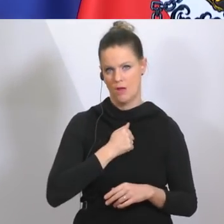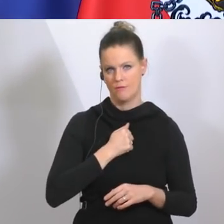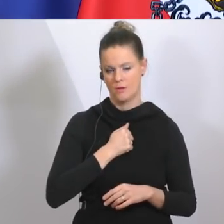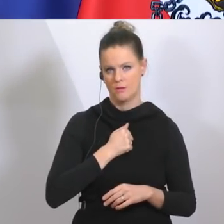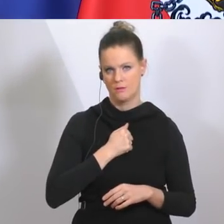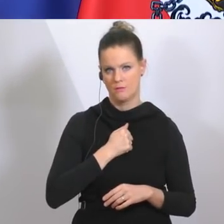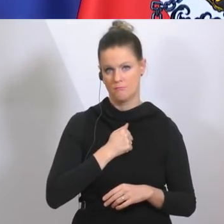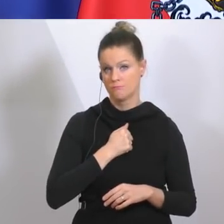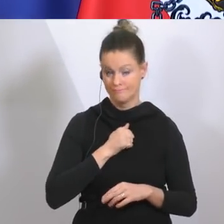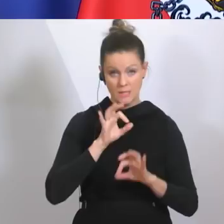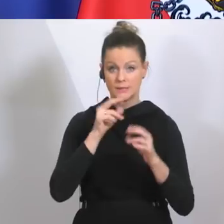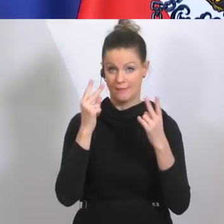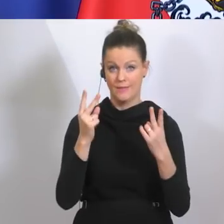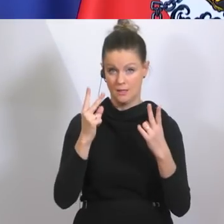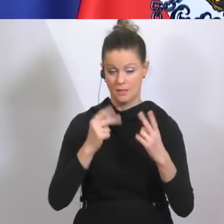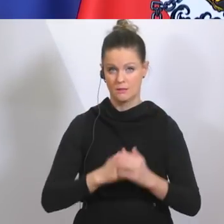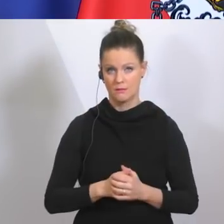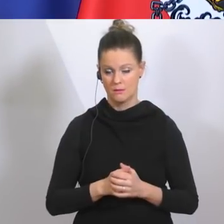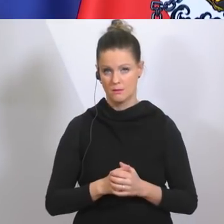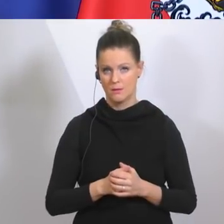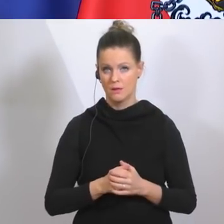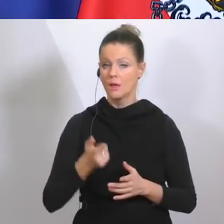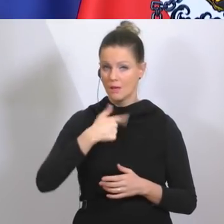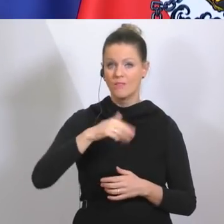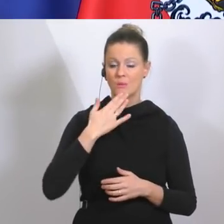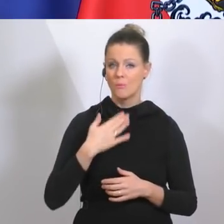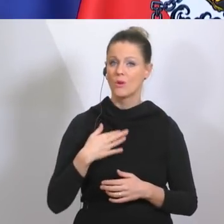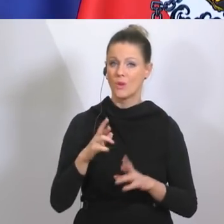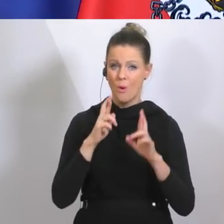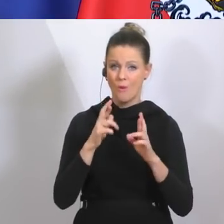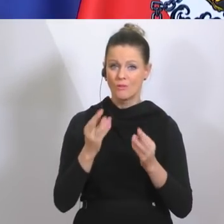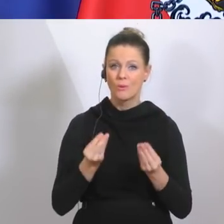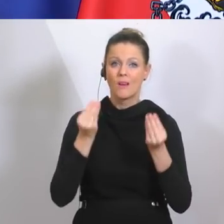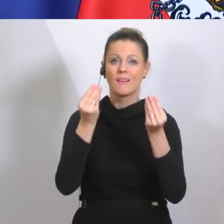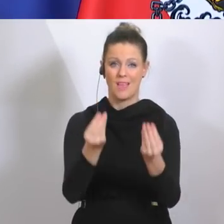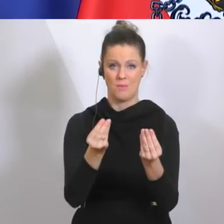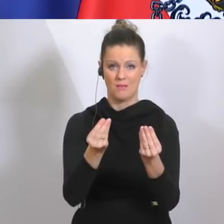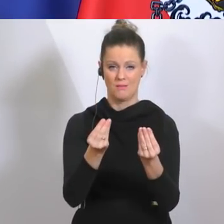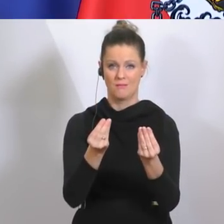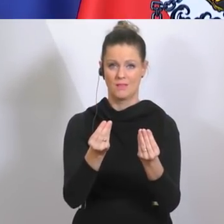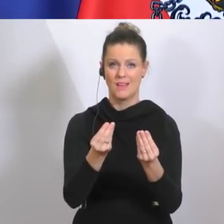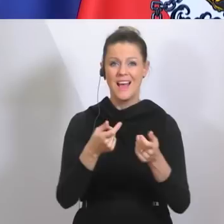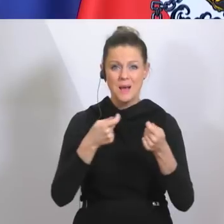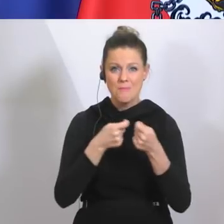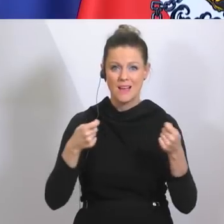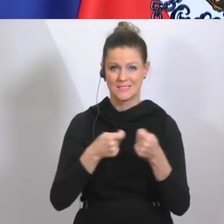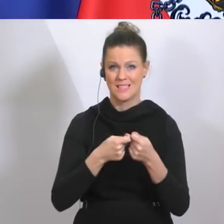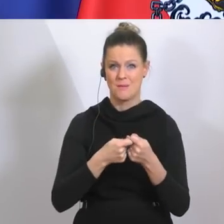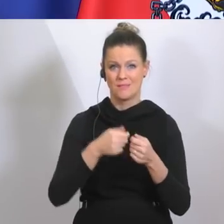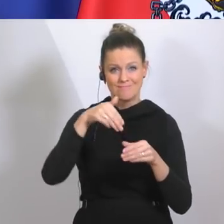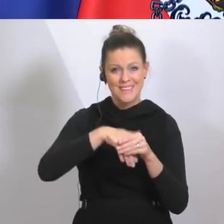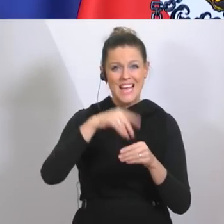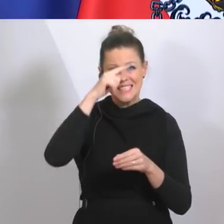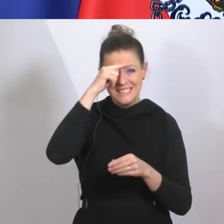entscheidend, dass wir auch Hoffnung geben können, dass diese Maßnahmen wirken und Sinn haben, damit diese Bilder bzw.